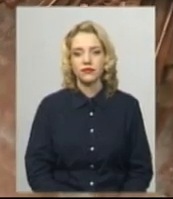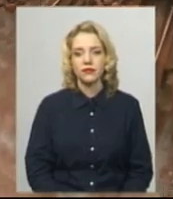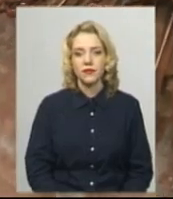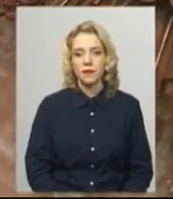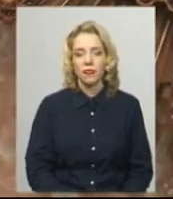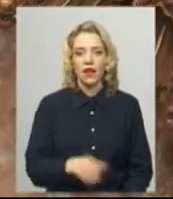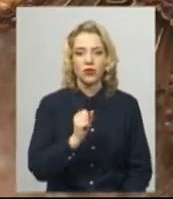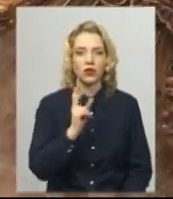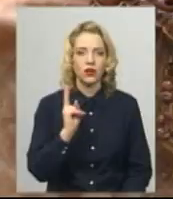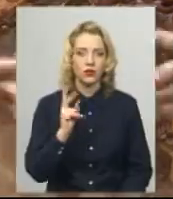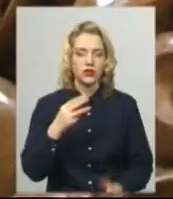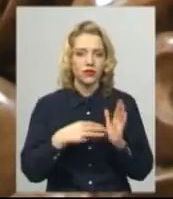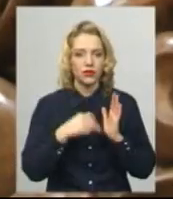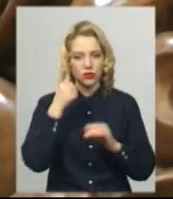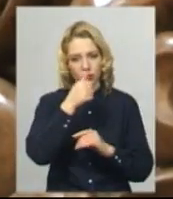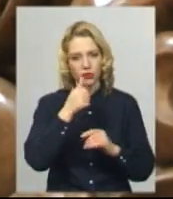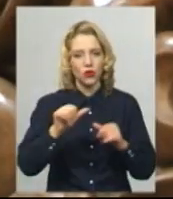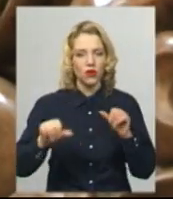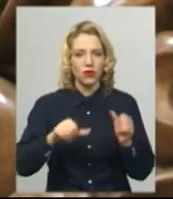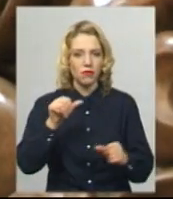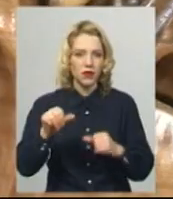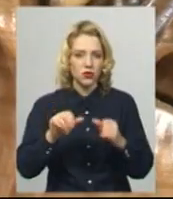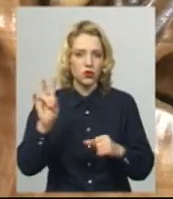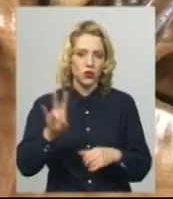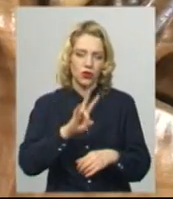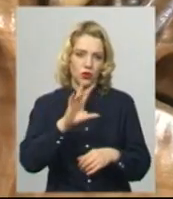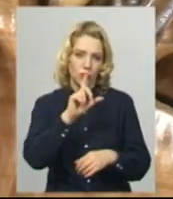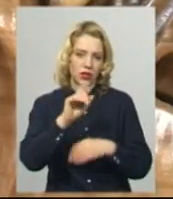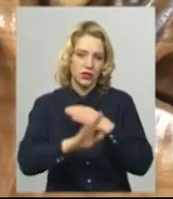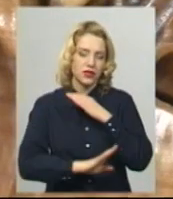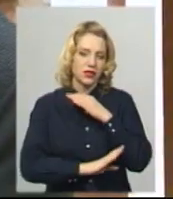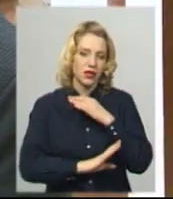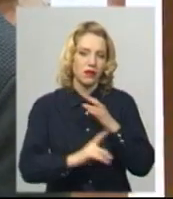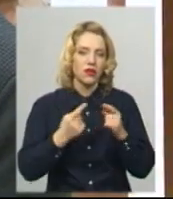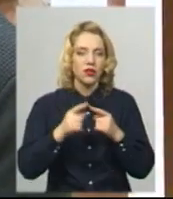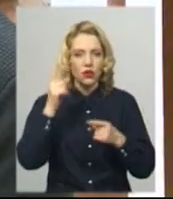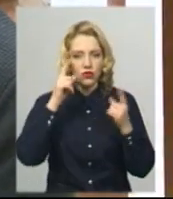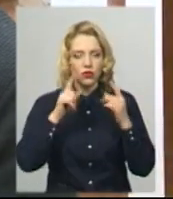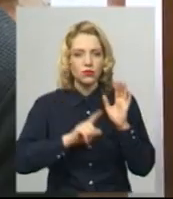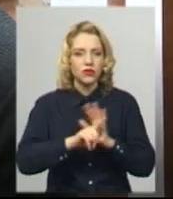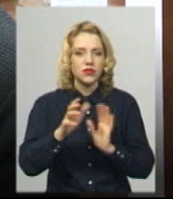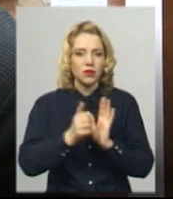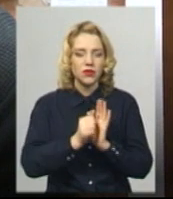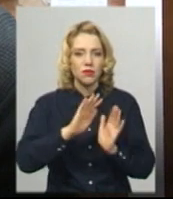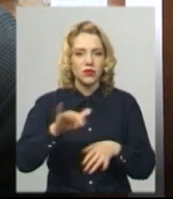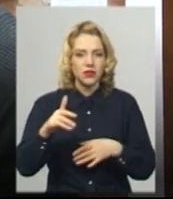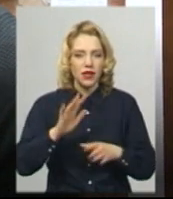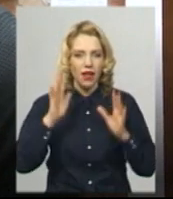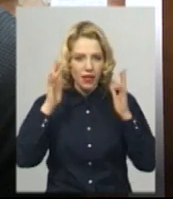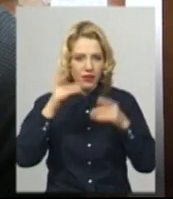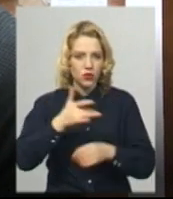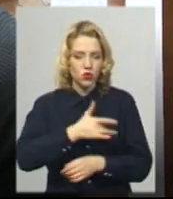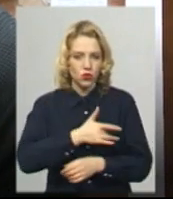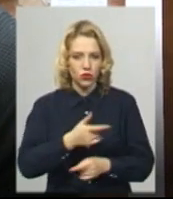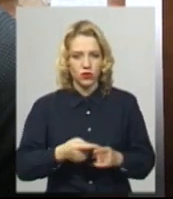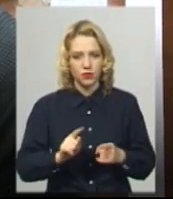Анатолій Козак 8 років майструє кони з дерева. Розповідає, почав займатися творчістю після інсульту. Я почав займатися цими виробами,